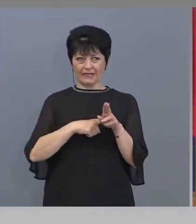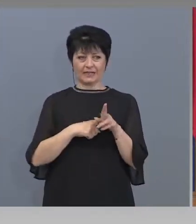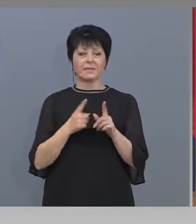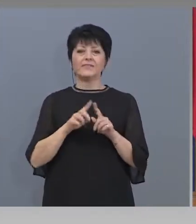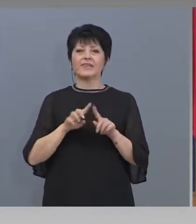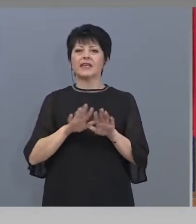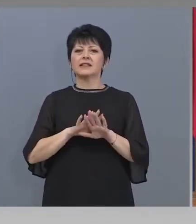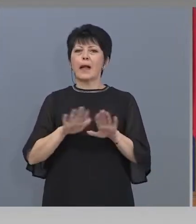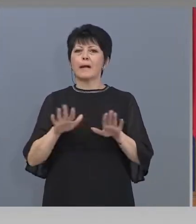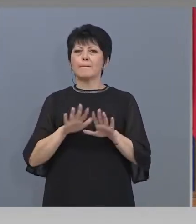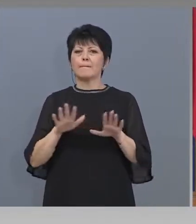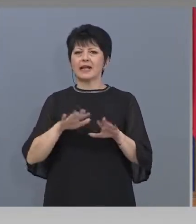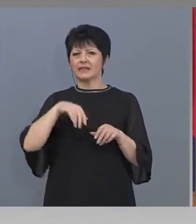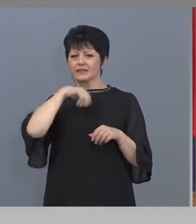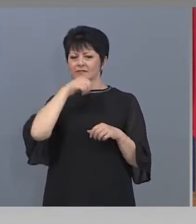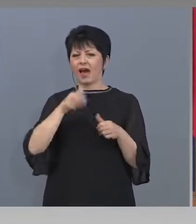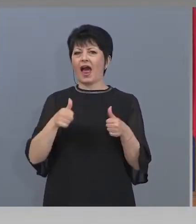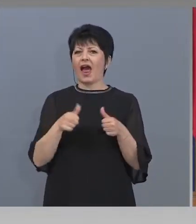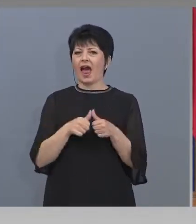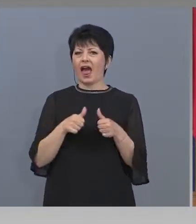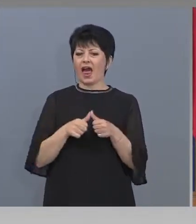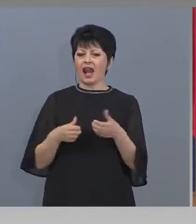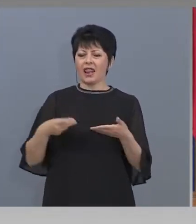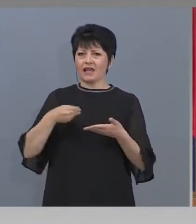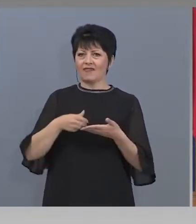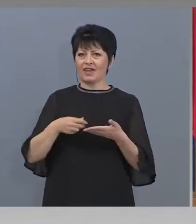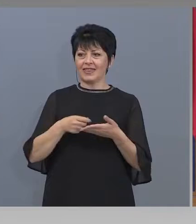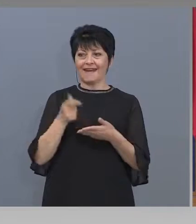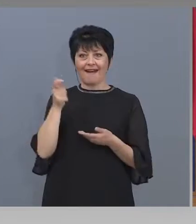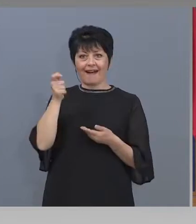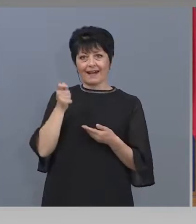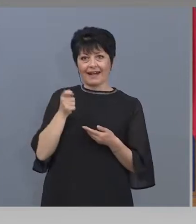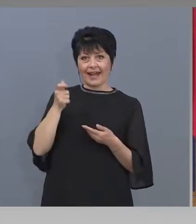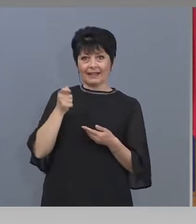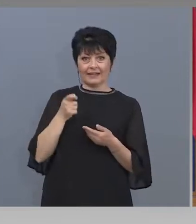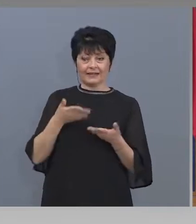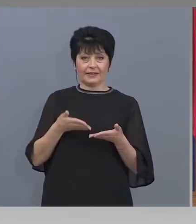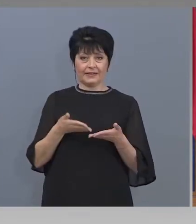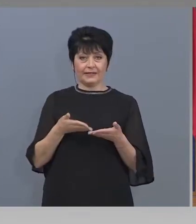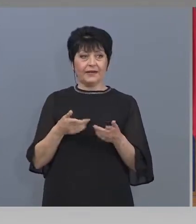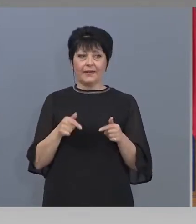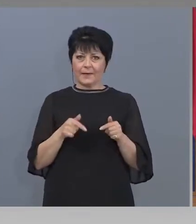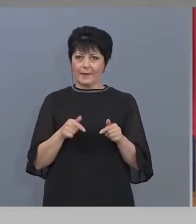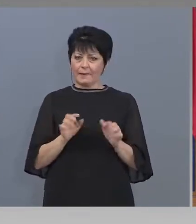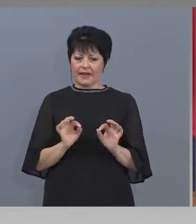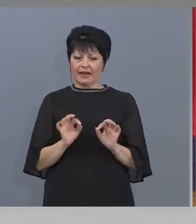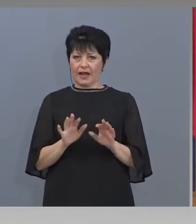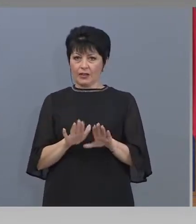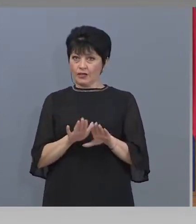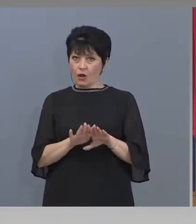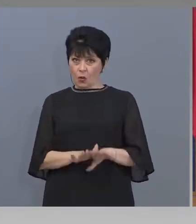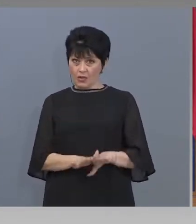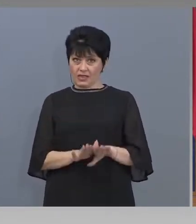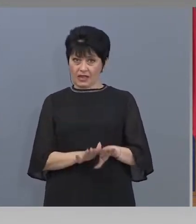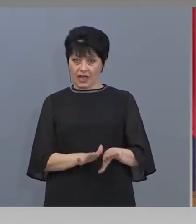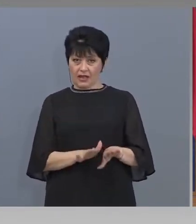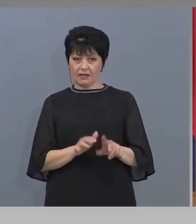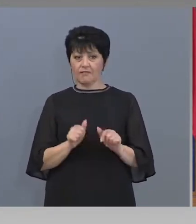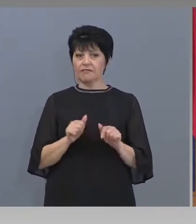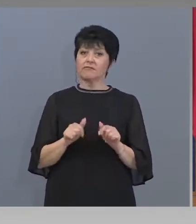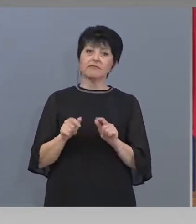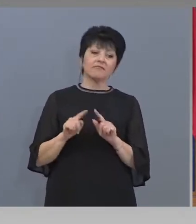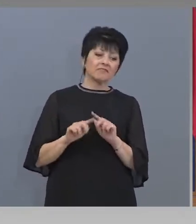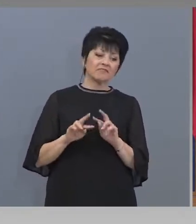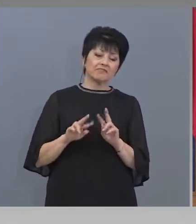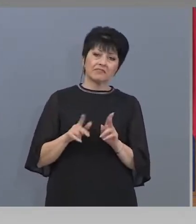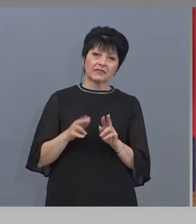кредит, такива артисти с по-висок доход, такива ли ще останат? Или ще се търсят и